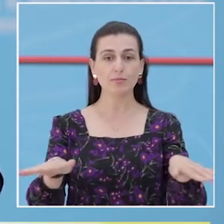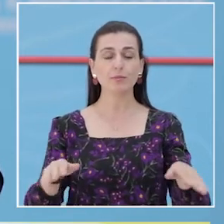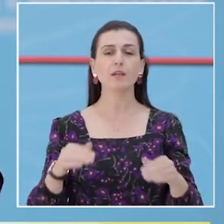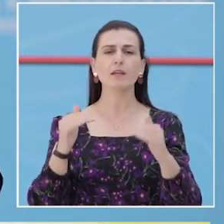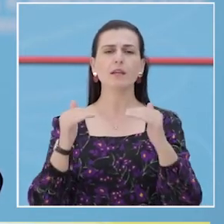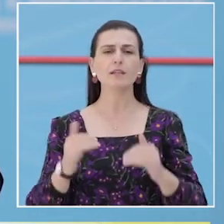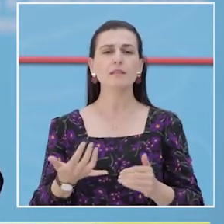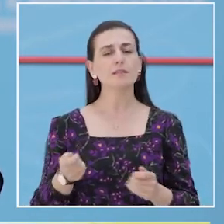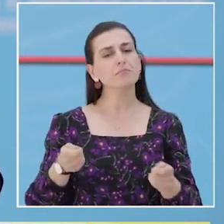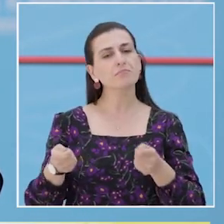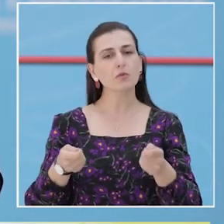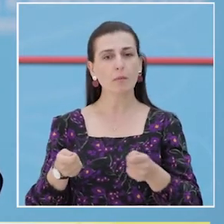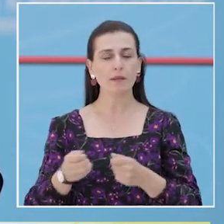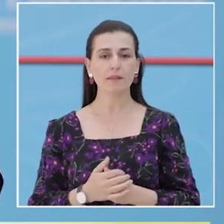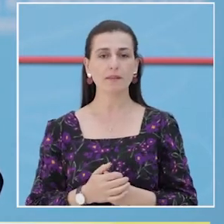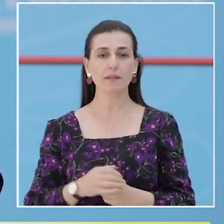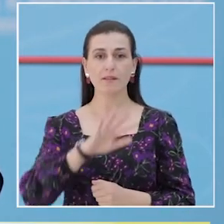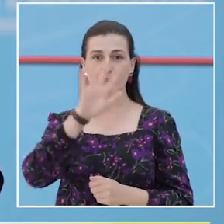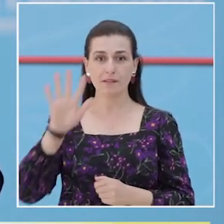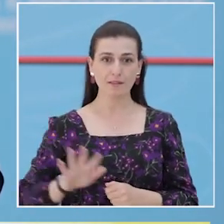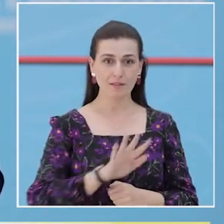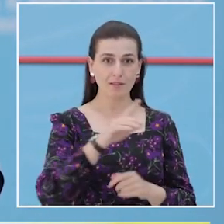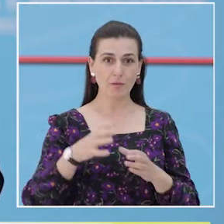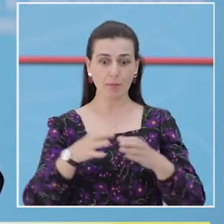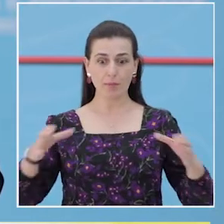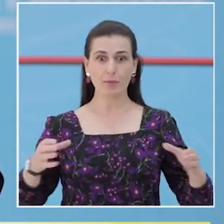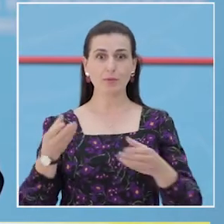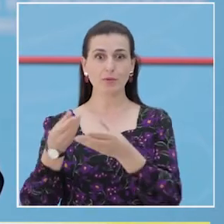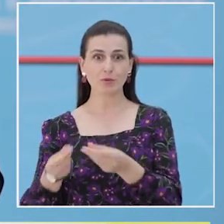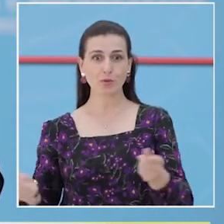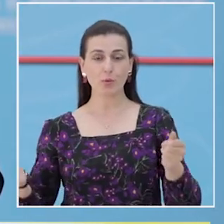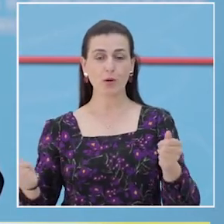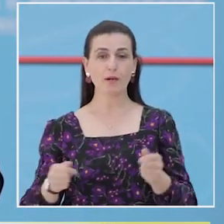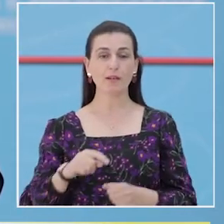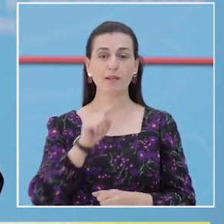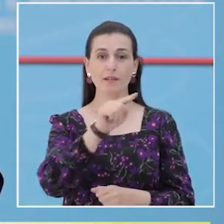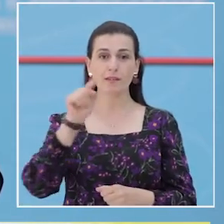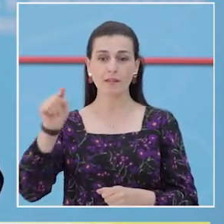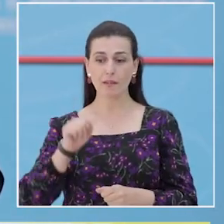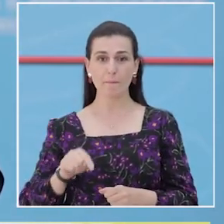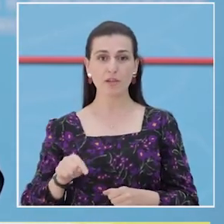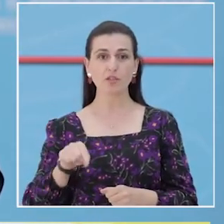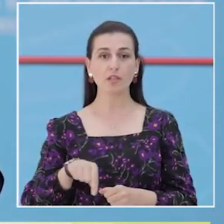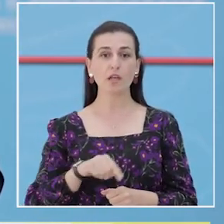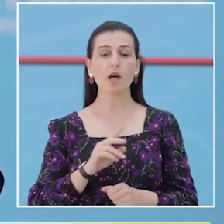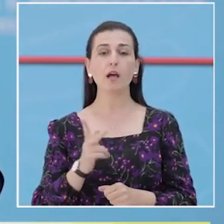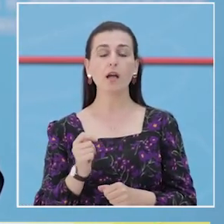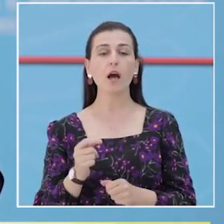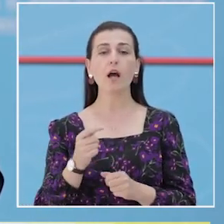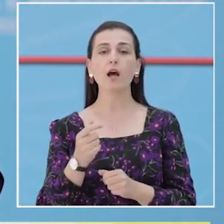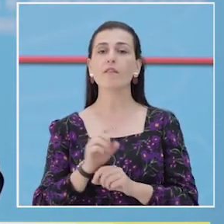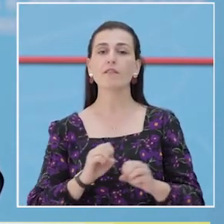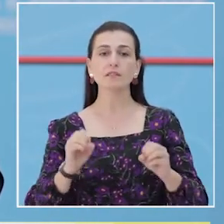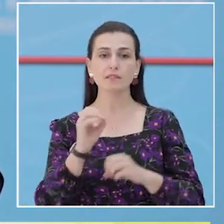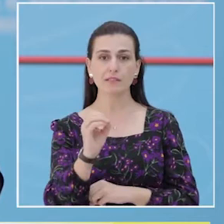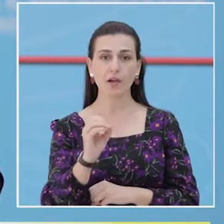epidemiologike në vëndin tonë para qytet të qëndrushme. Harta e të shëruarve është zhjeruar në të gjithë vëndin. Për këtë arsye, për verë